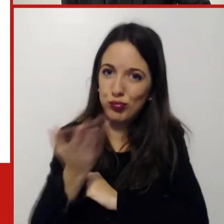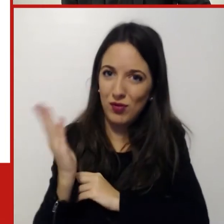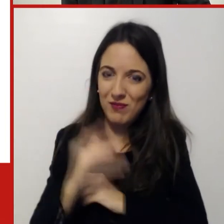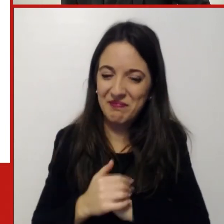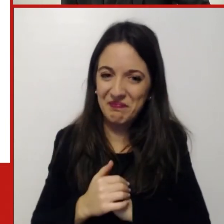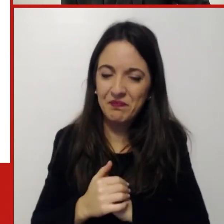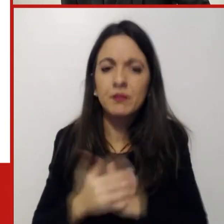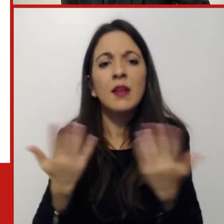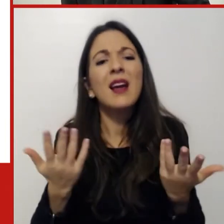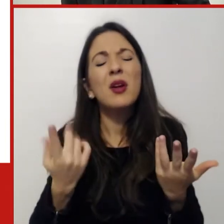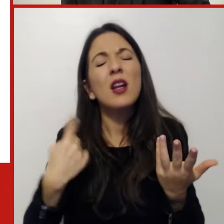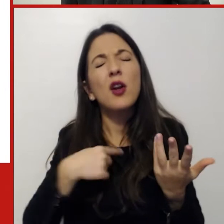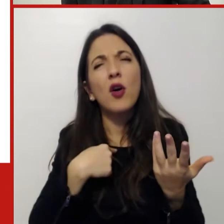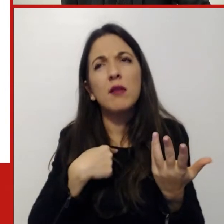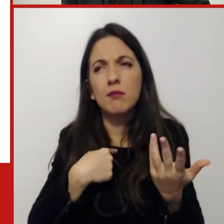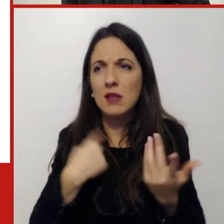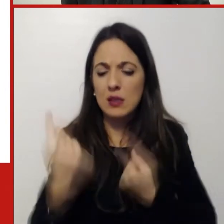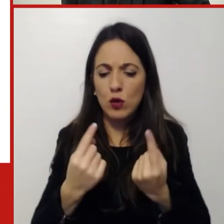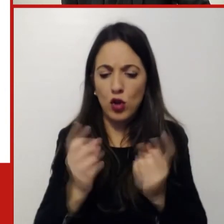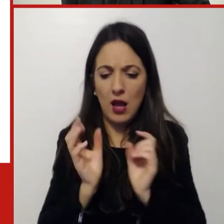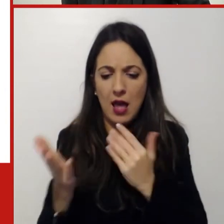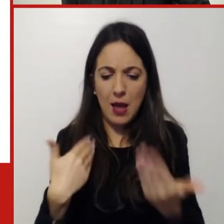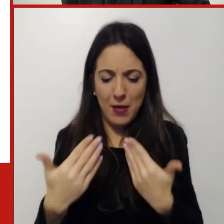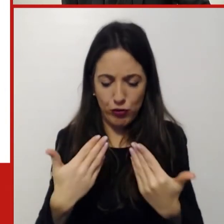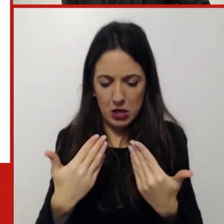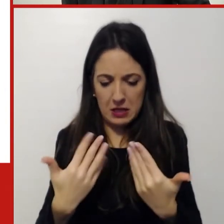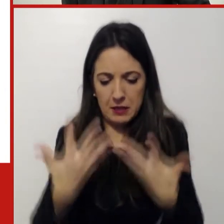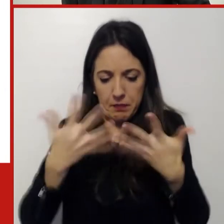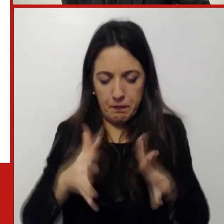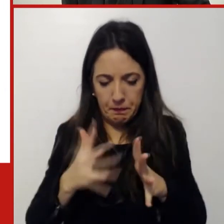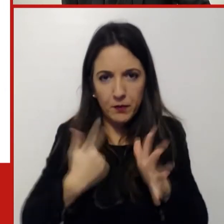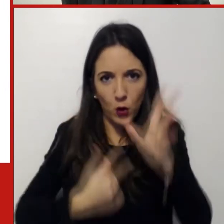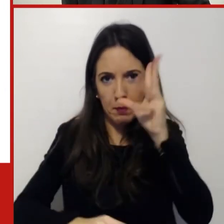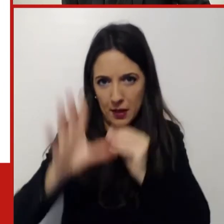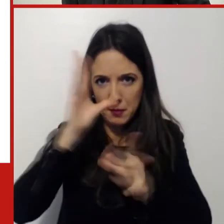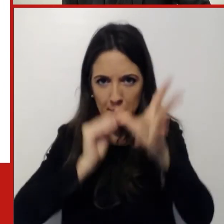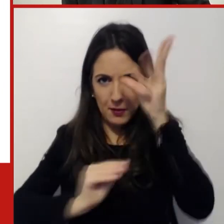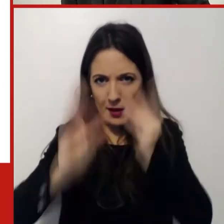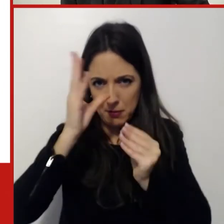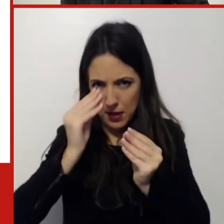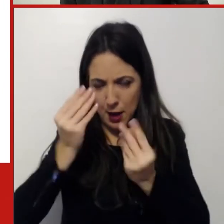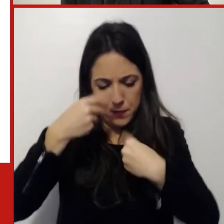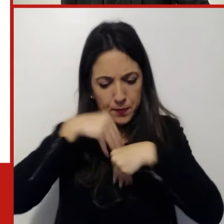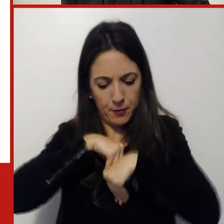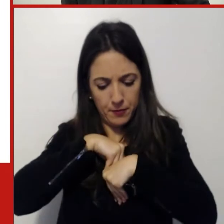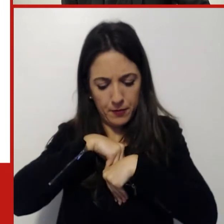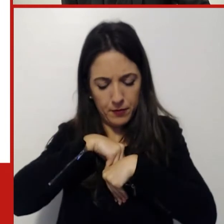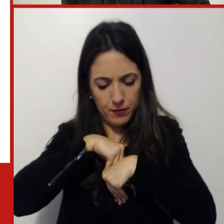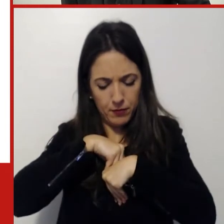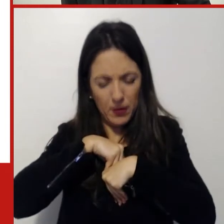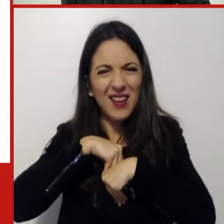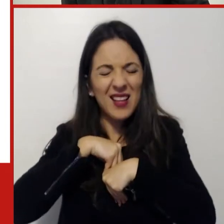chiederci, ma è stato vero smart working?